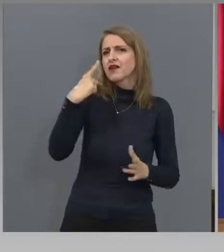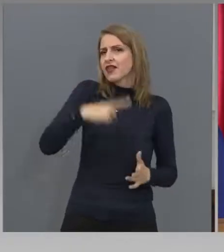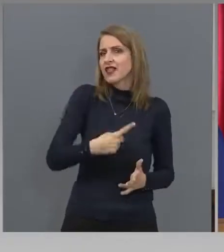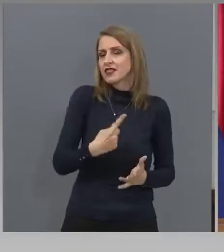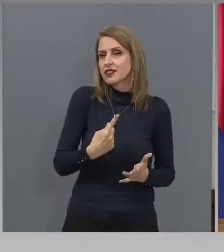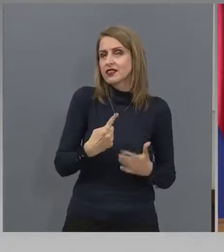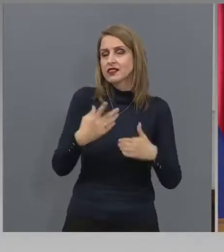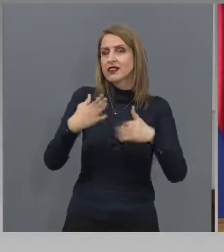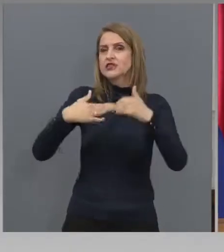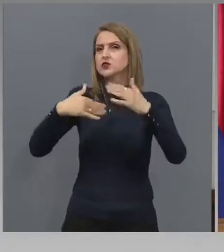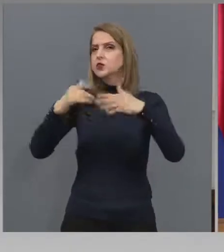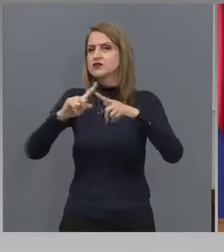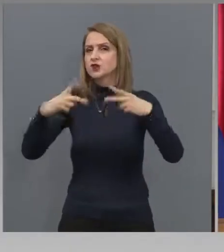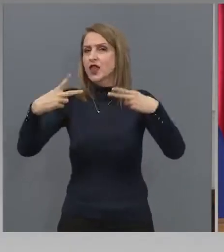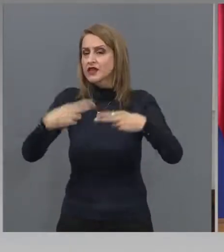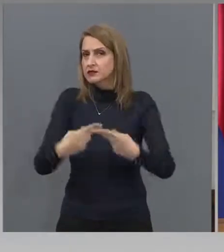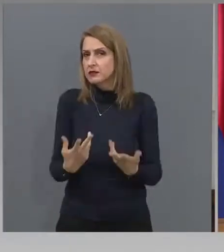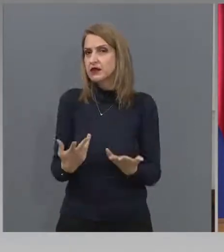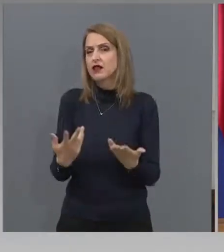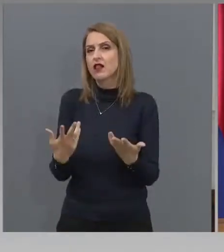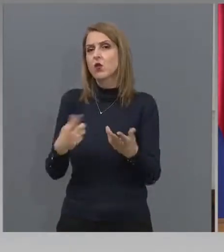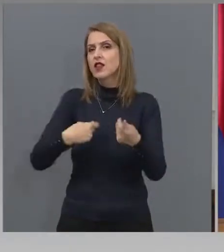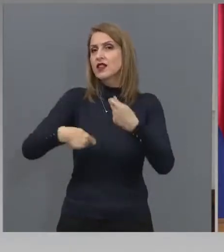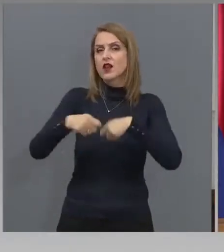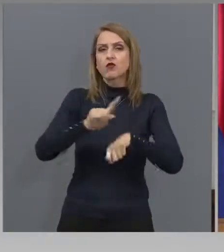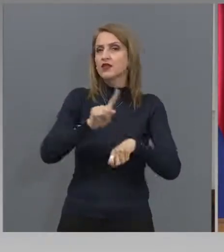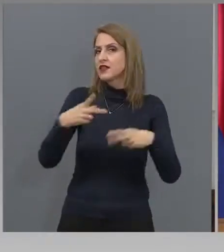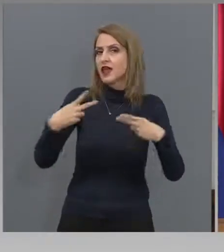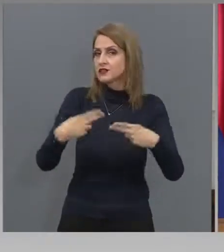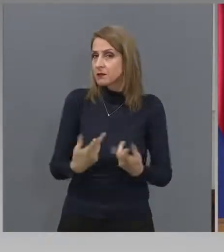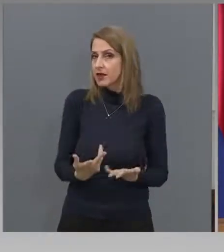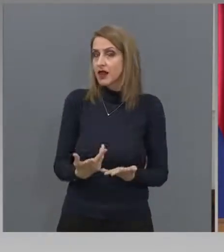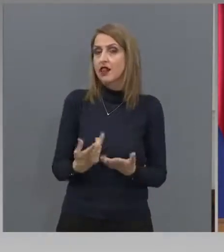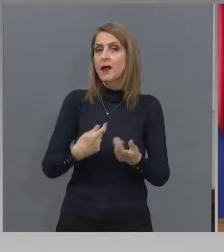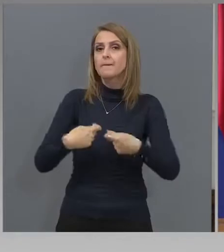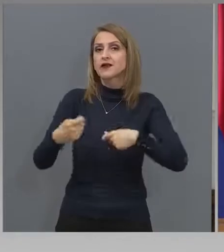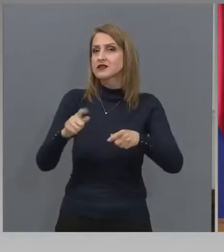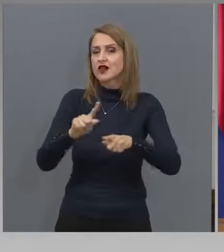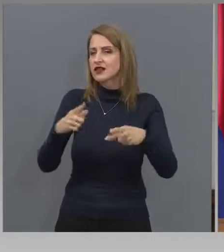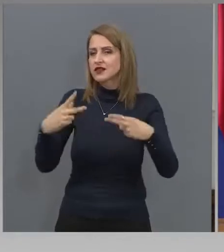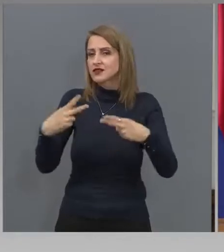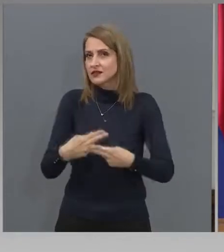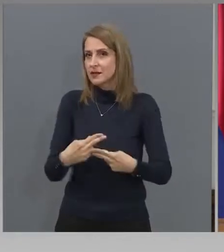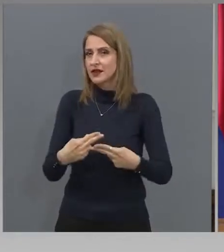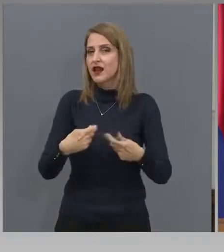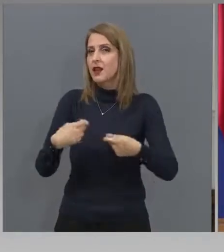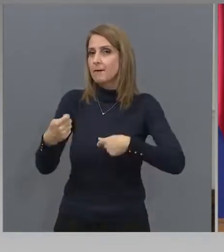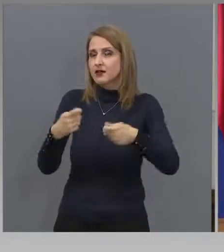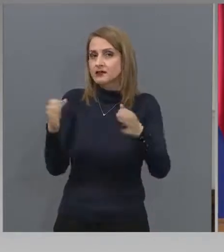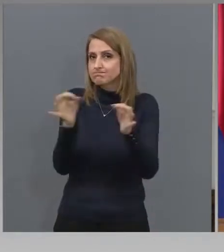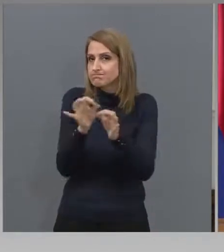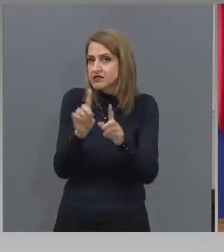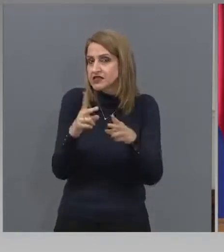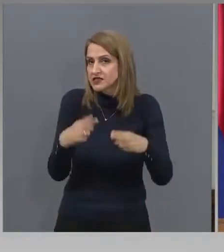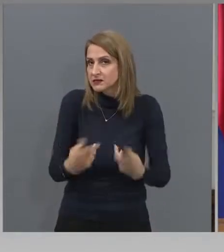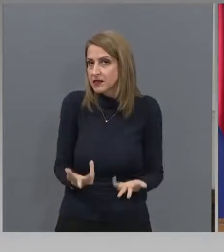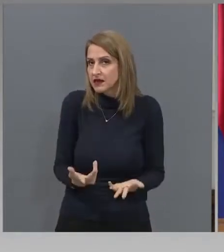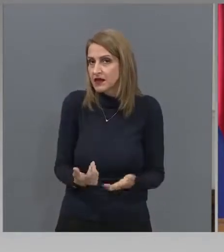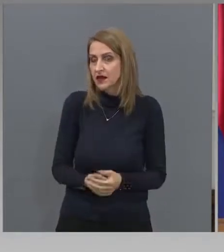Строителството не е спирало, търговията не е спирало, базарите не са спирали, магазините не са спирали,